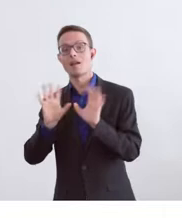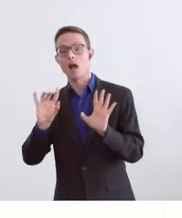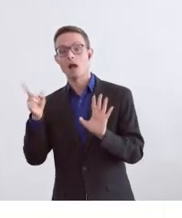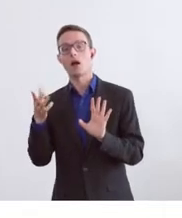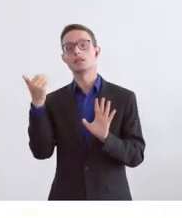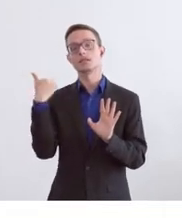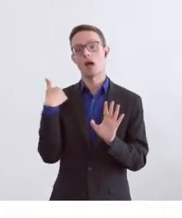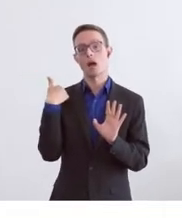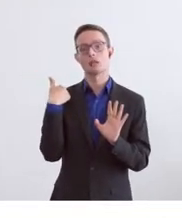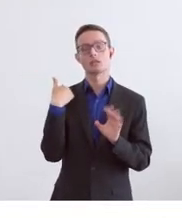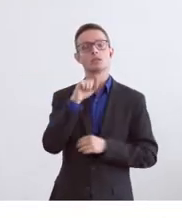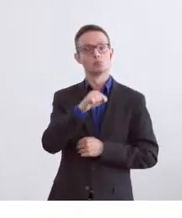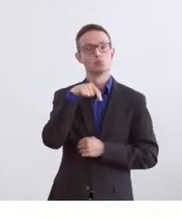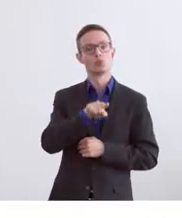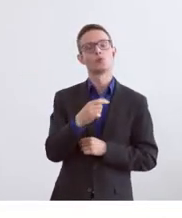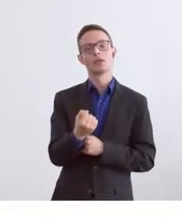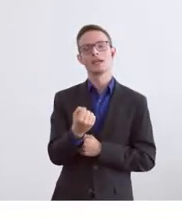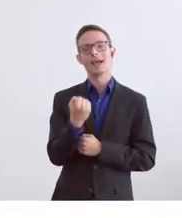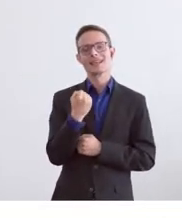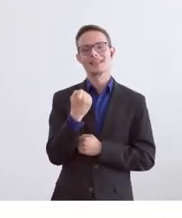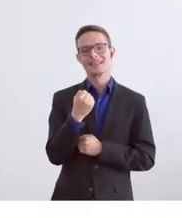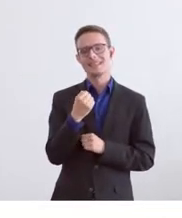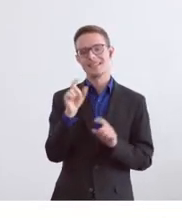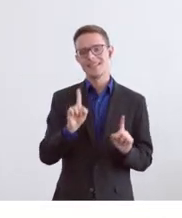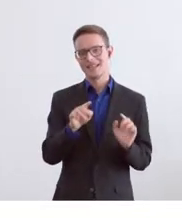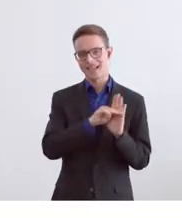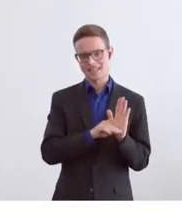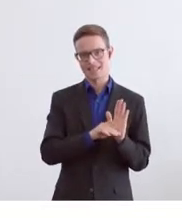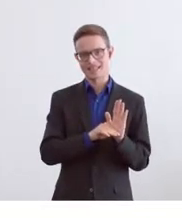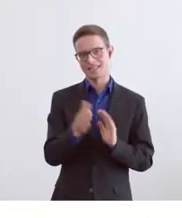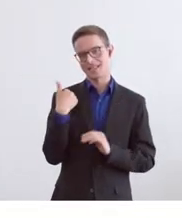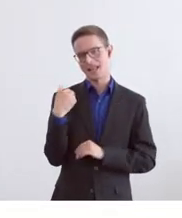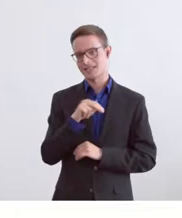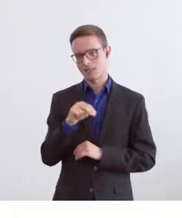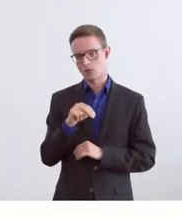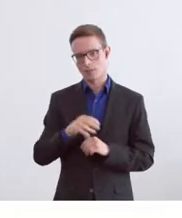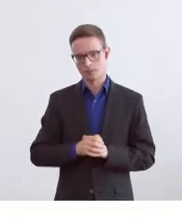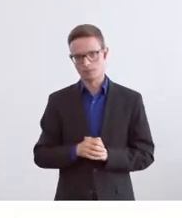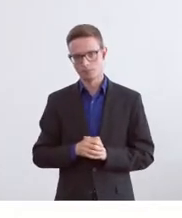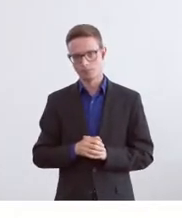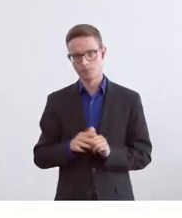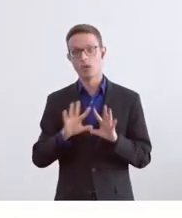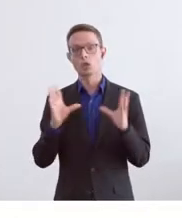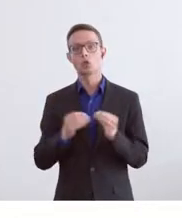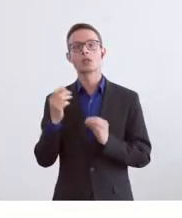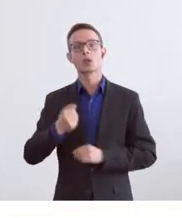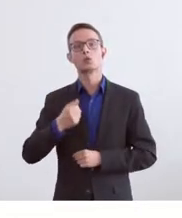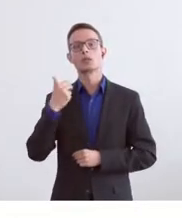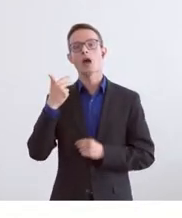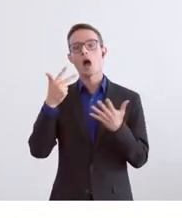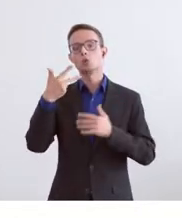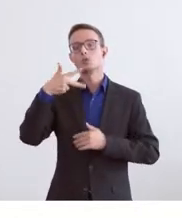zum Energiegesetz am 28. November letzten Jahres. Es haben gesamthaft 138 Gemeinden